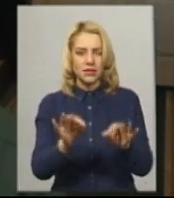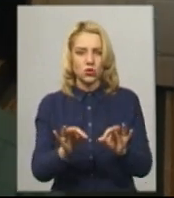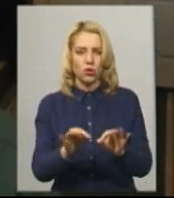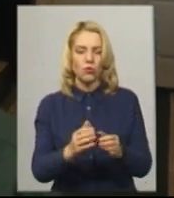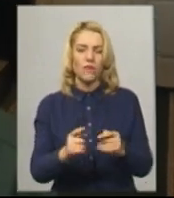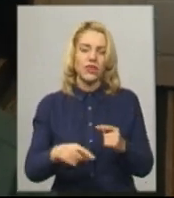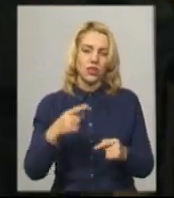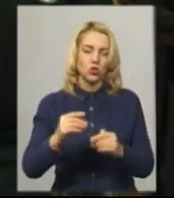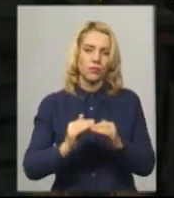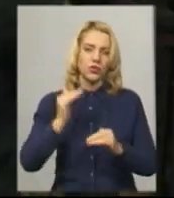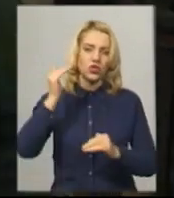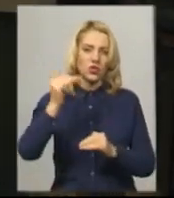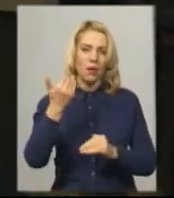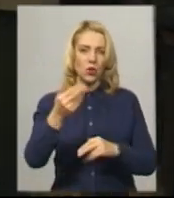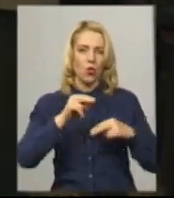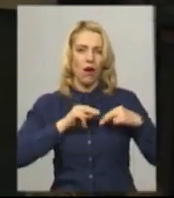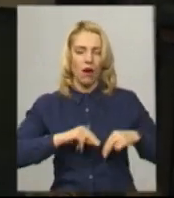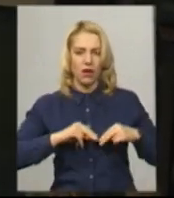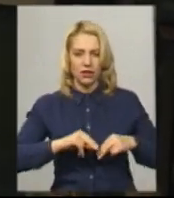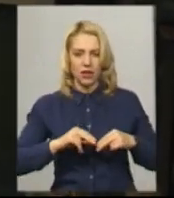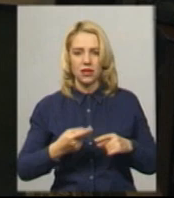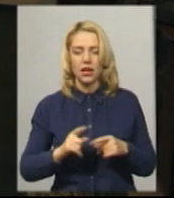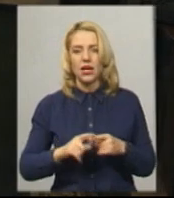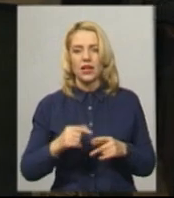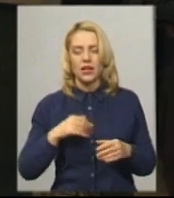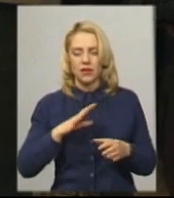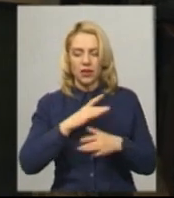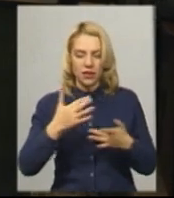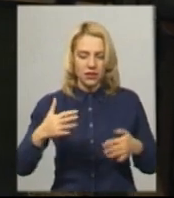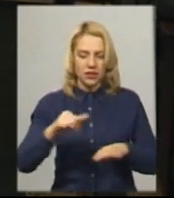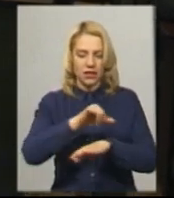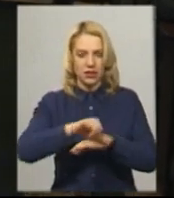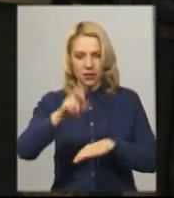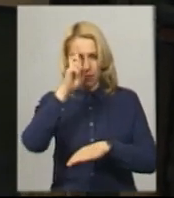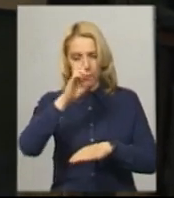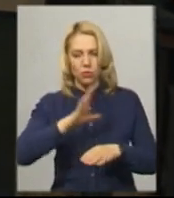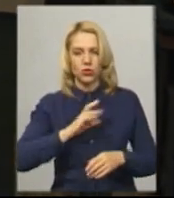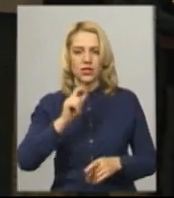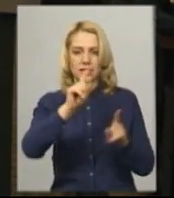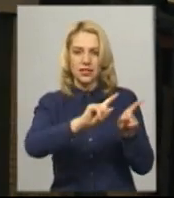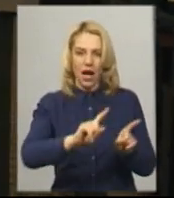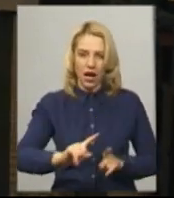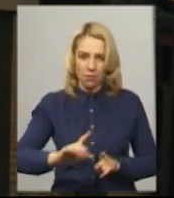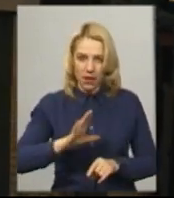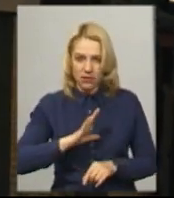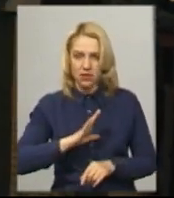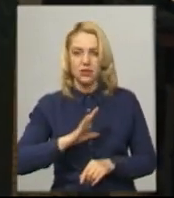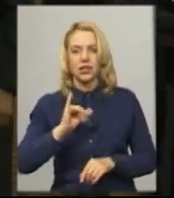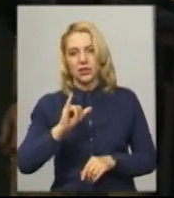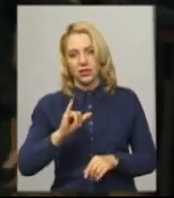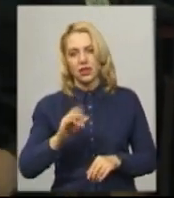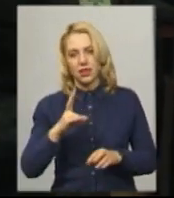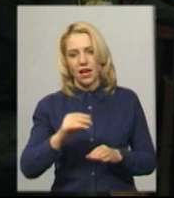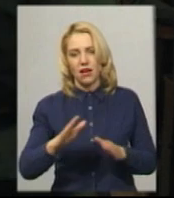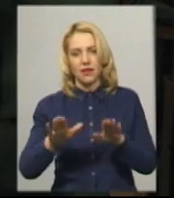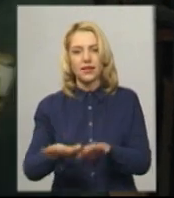щабель в його кар'єрі. Я проходив службу на різних ділянках державного кордону, на Закарпатті, ну і на